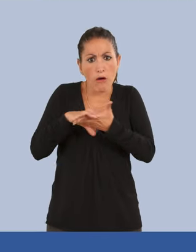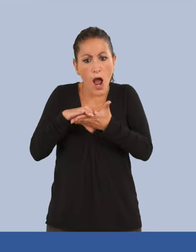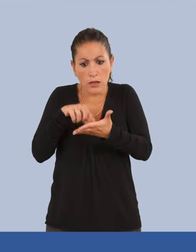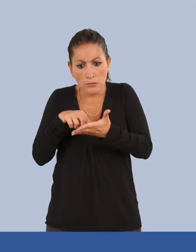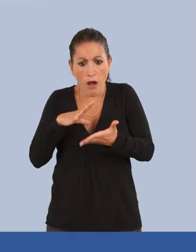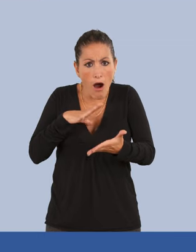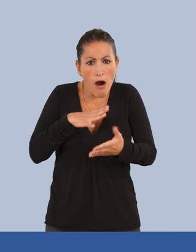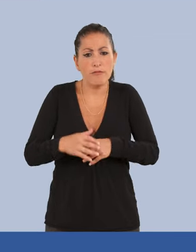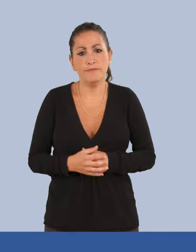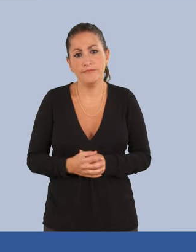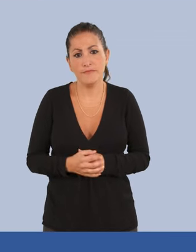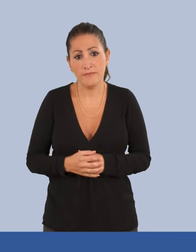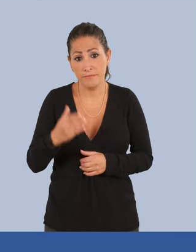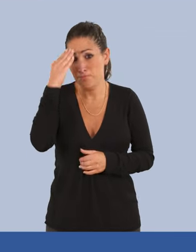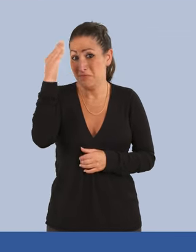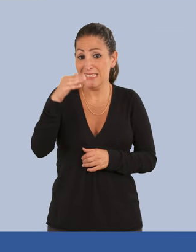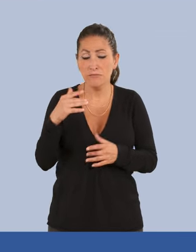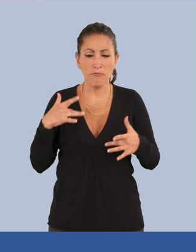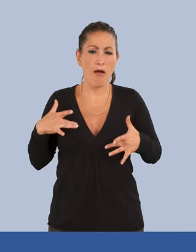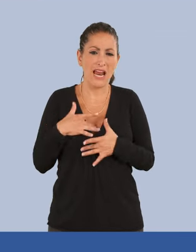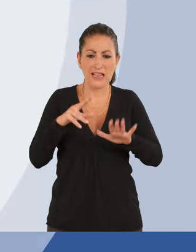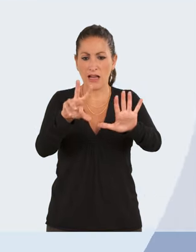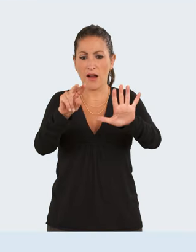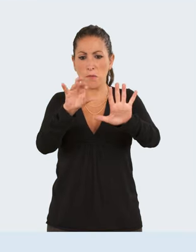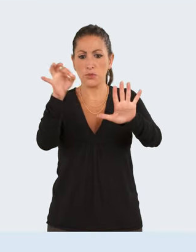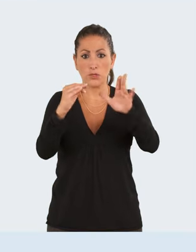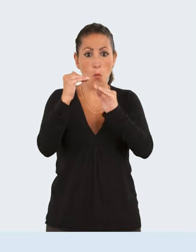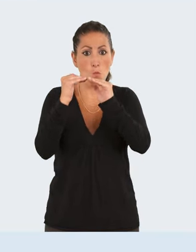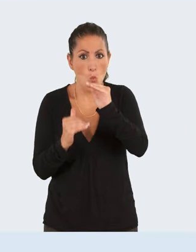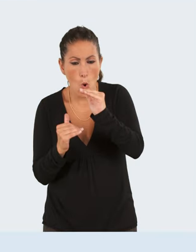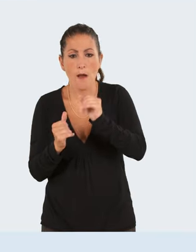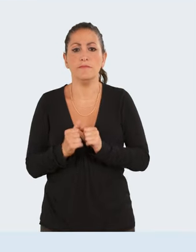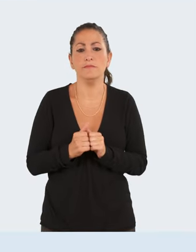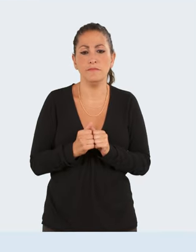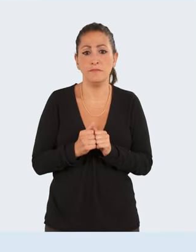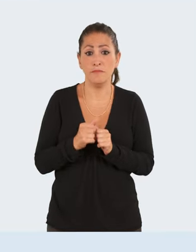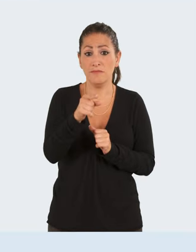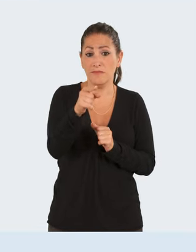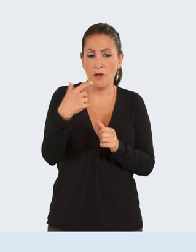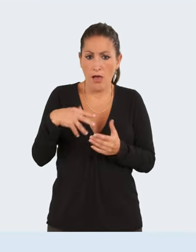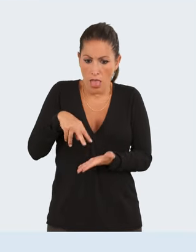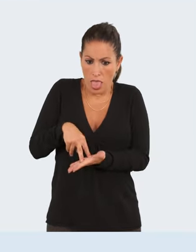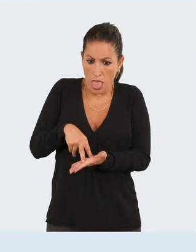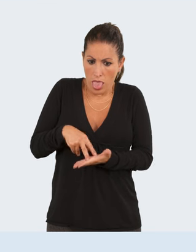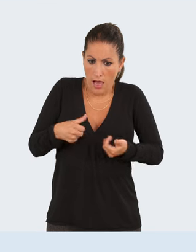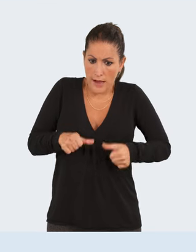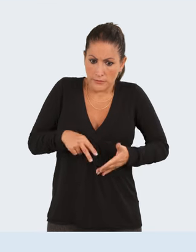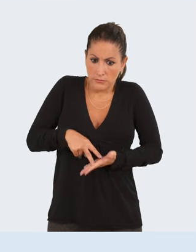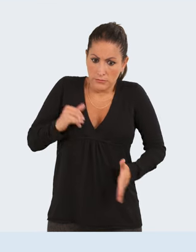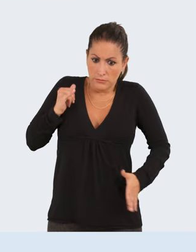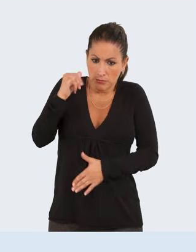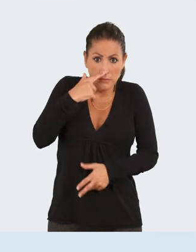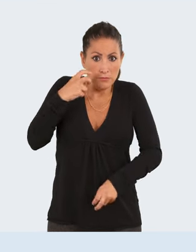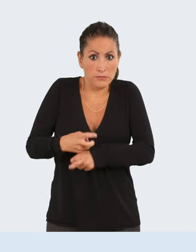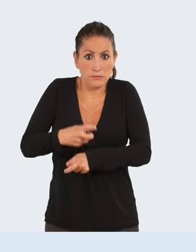Pouvez-vous en bénéficier ? Oui, si votre taux d'incapacité est inférieur à 80% et votre handicap